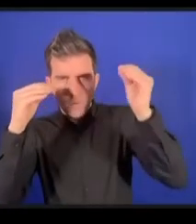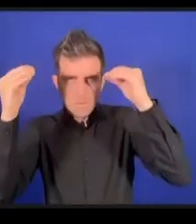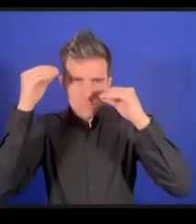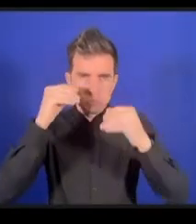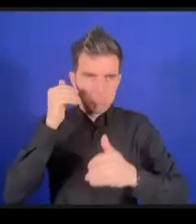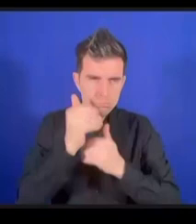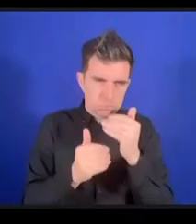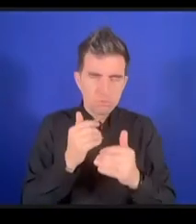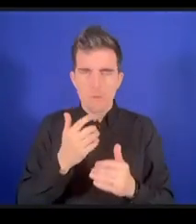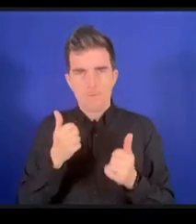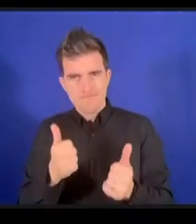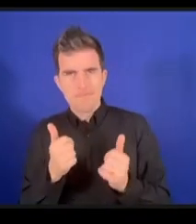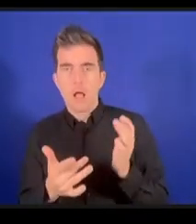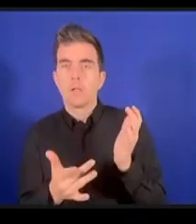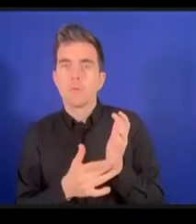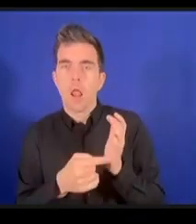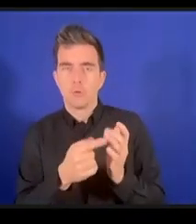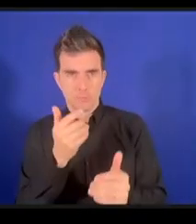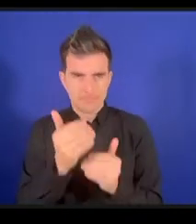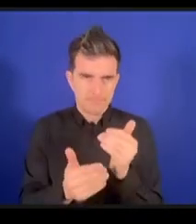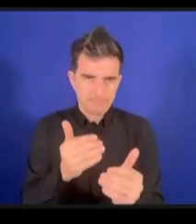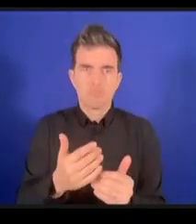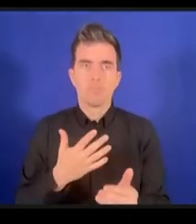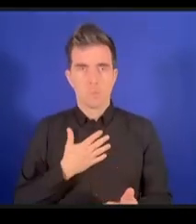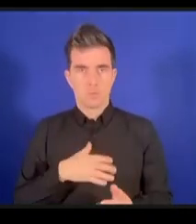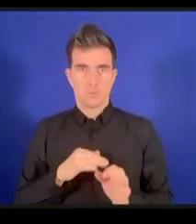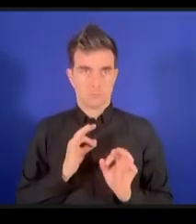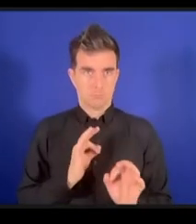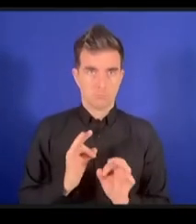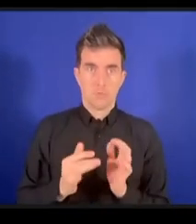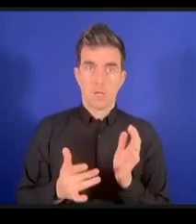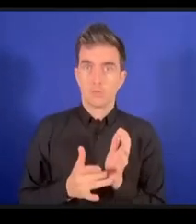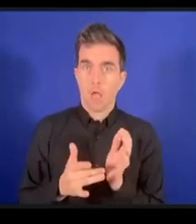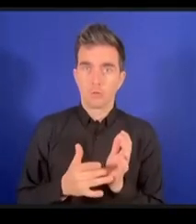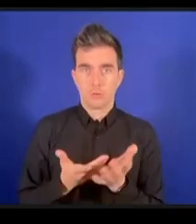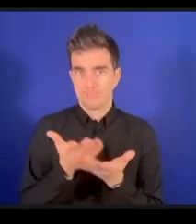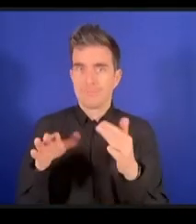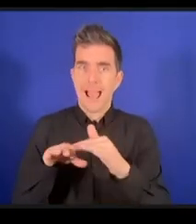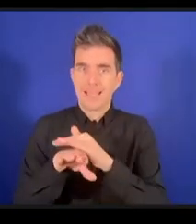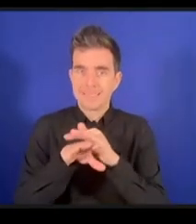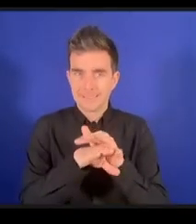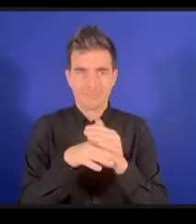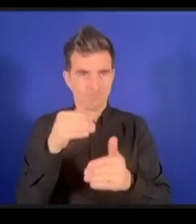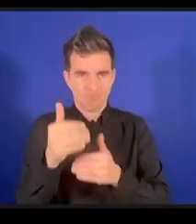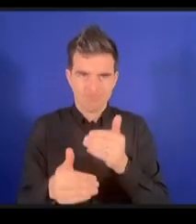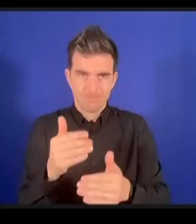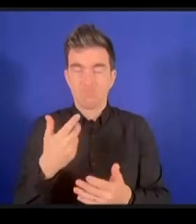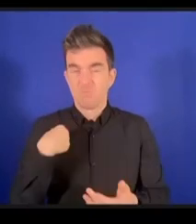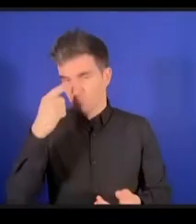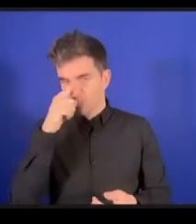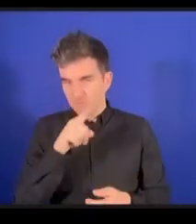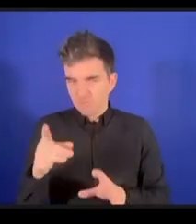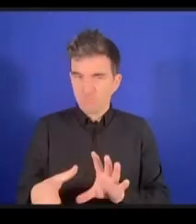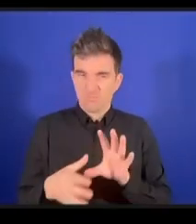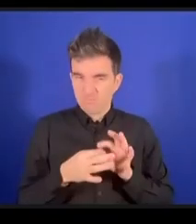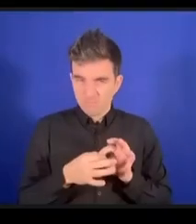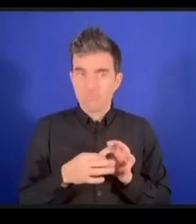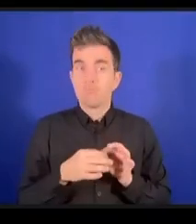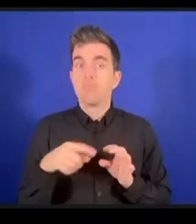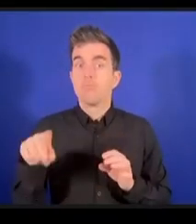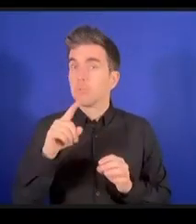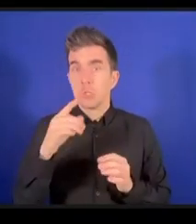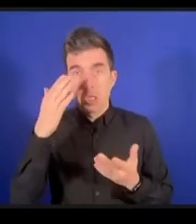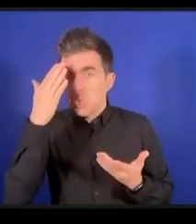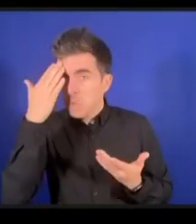simplement créer de la réalité et ça ça pourrait vous parler si vous ne savez pas comment justement utiliser un lecteur d